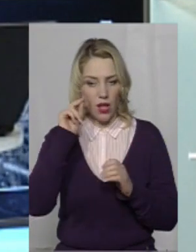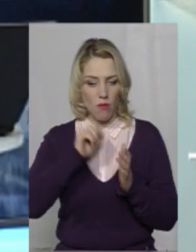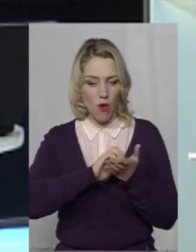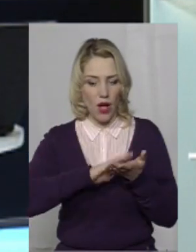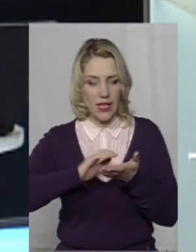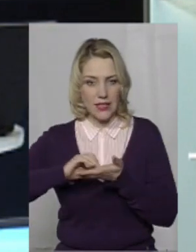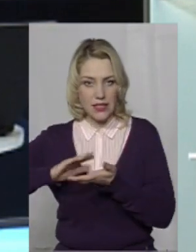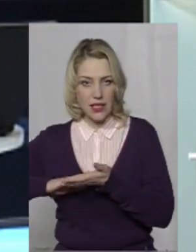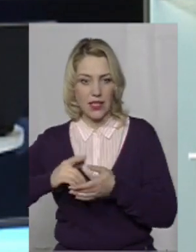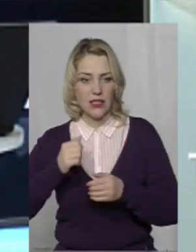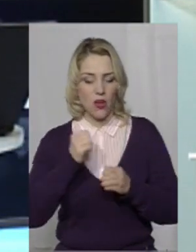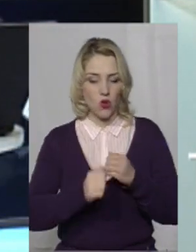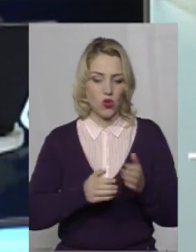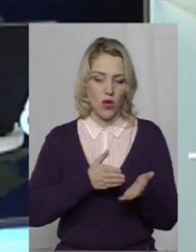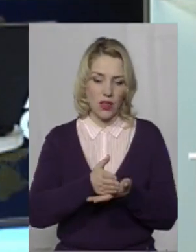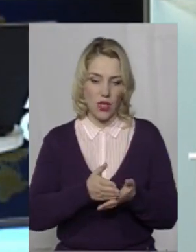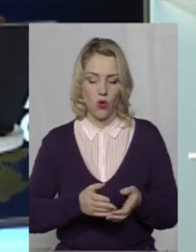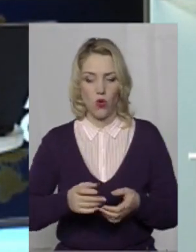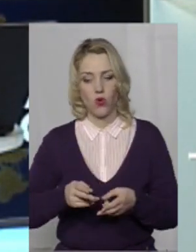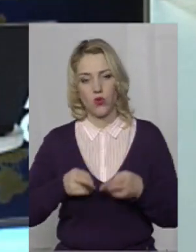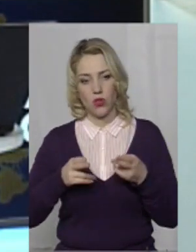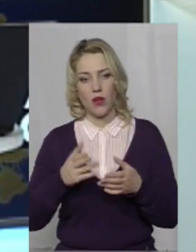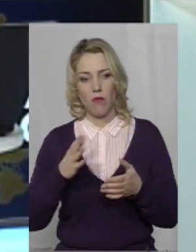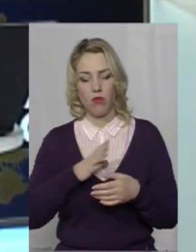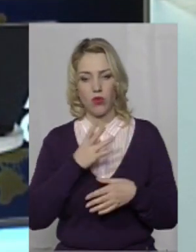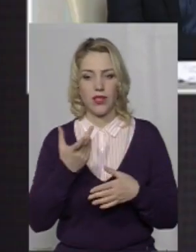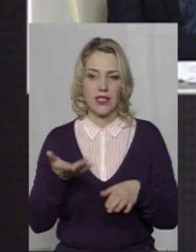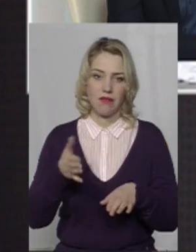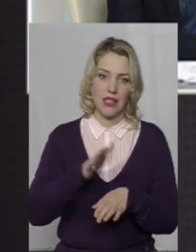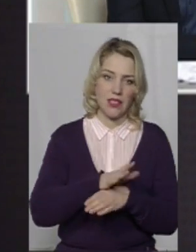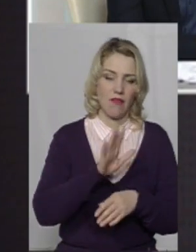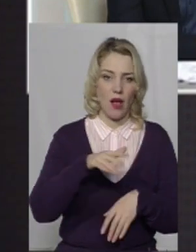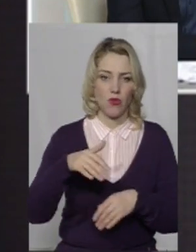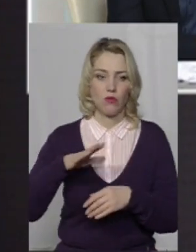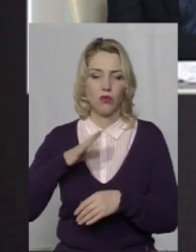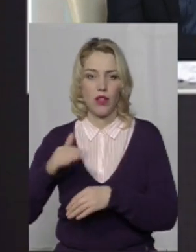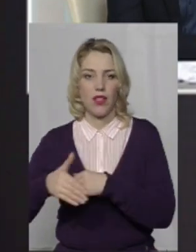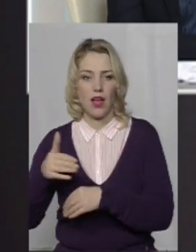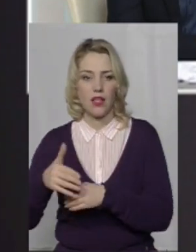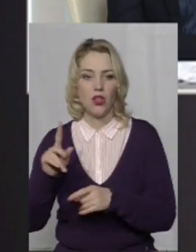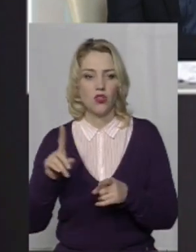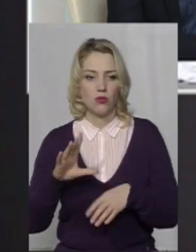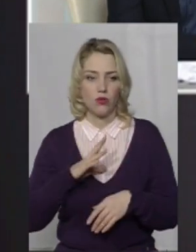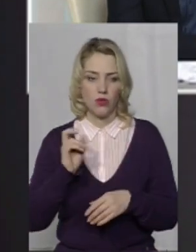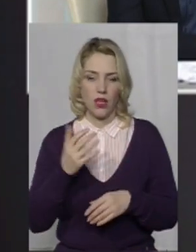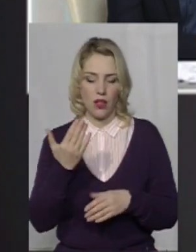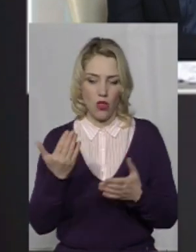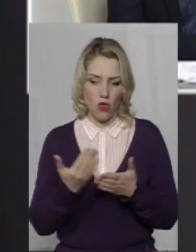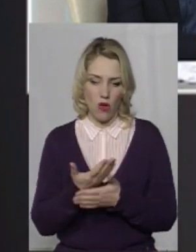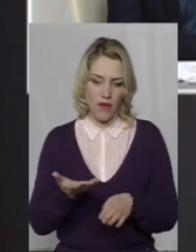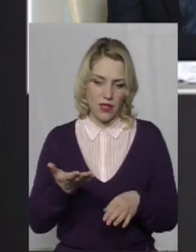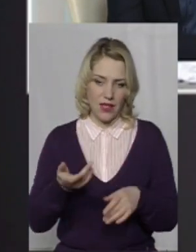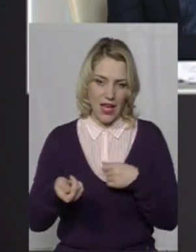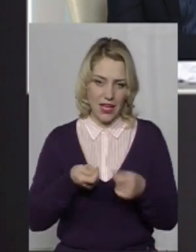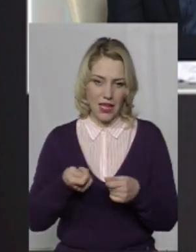категорії злочину десь існувала вказівка, а потім наганяє. І що ви як новий керівник, як очільник кримінальної